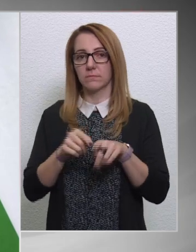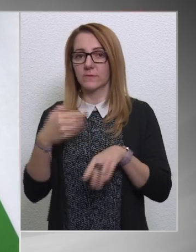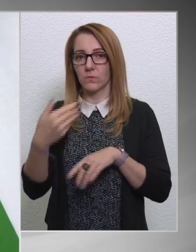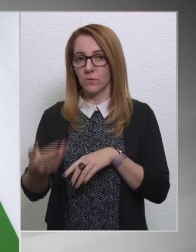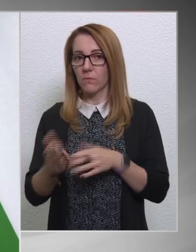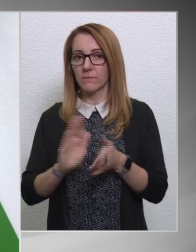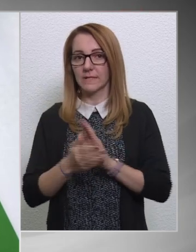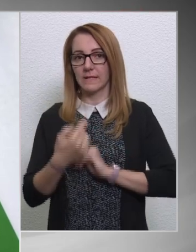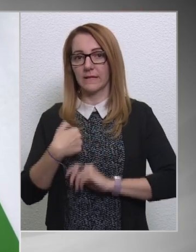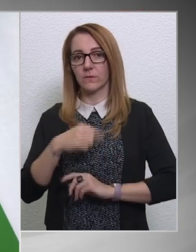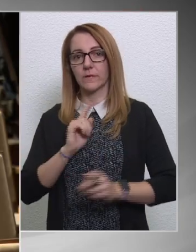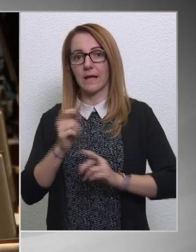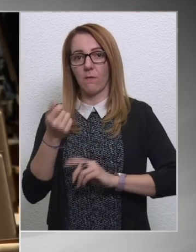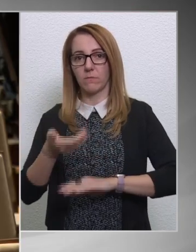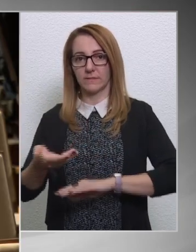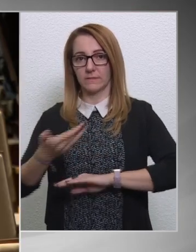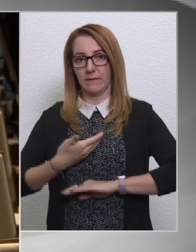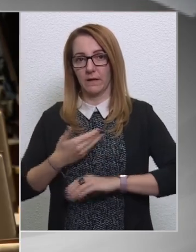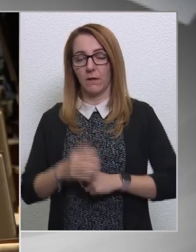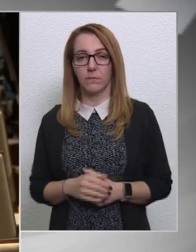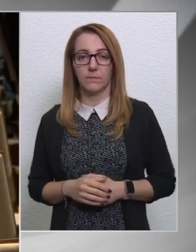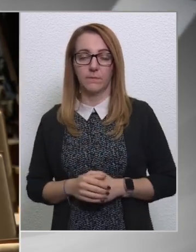pénzhez hozzájuthat. Köszönöm.